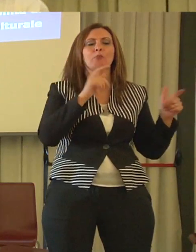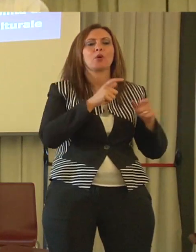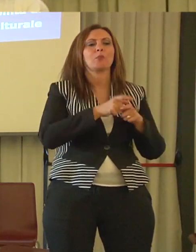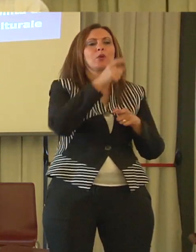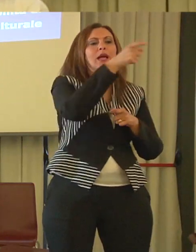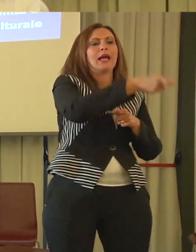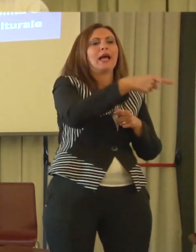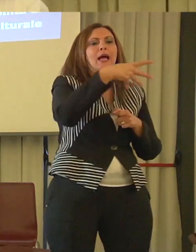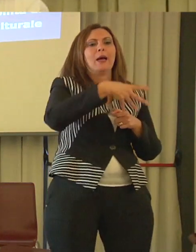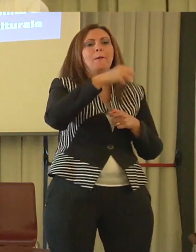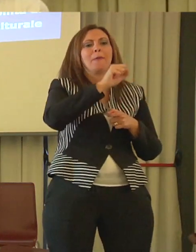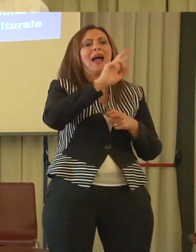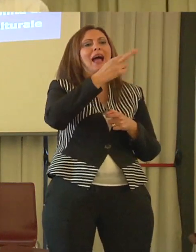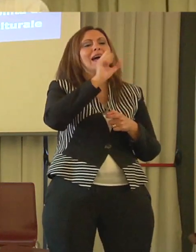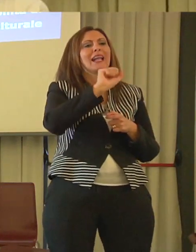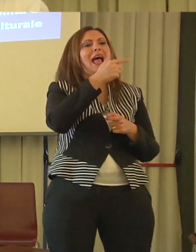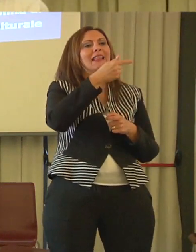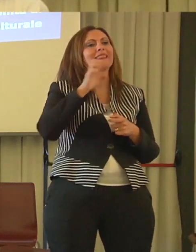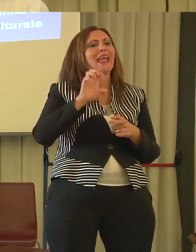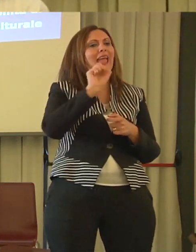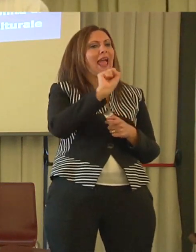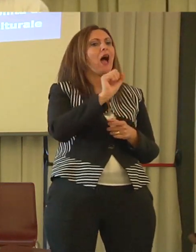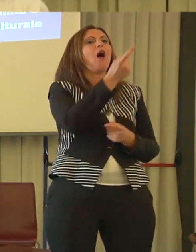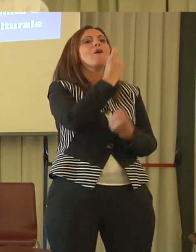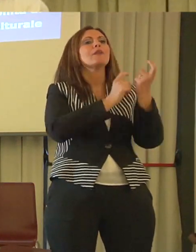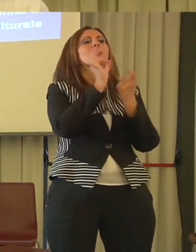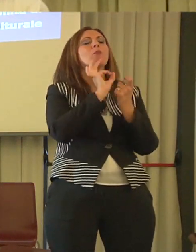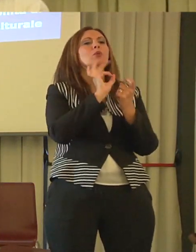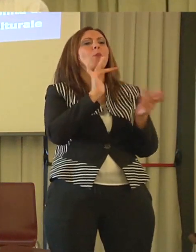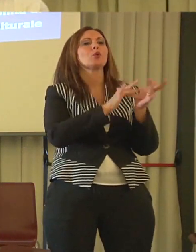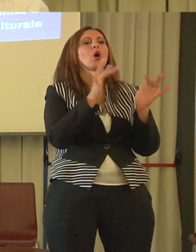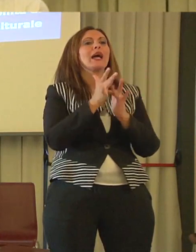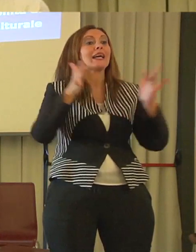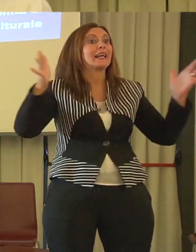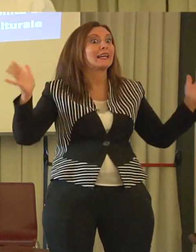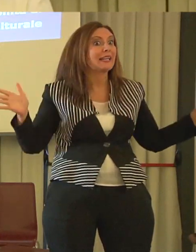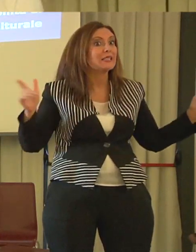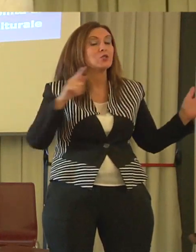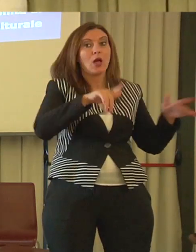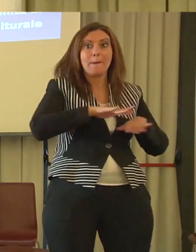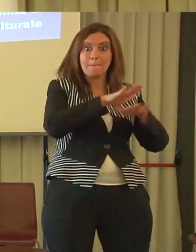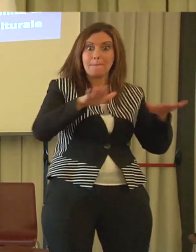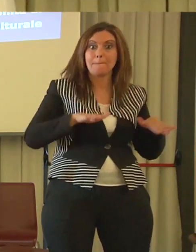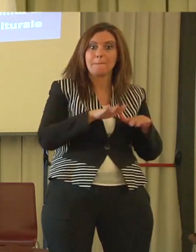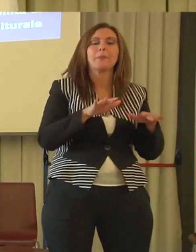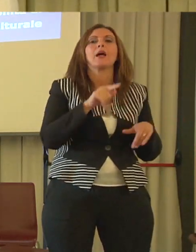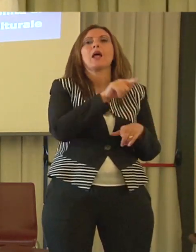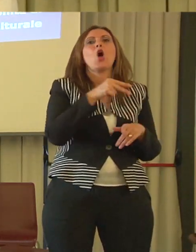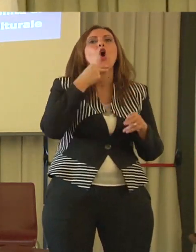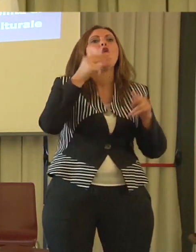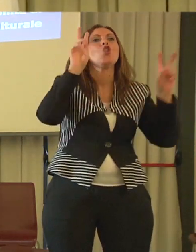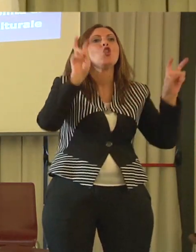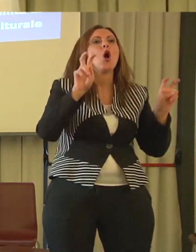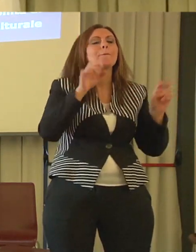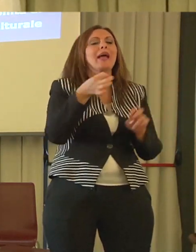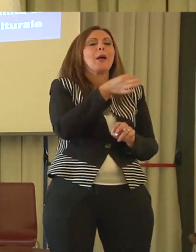benedizione dal Cristo che domina tutta la costa tirrenica. Maratea, per chi non lo sapesse, denominata la perla del terreno. Da